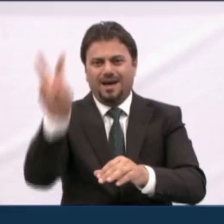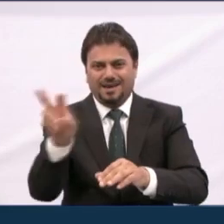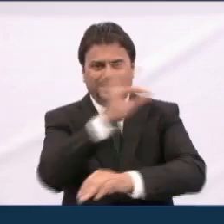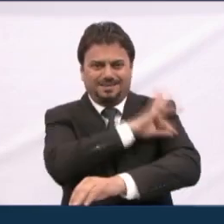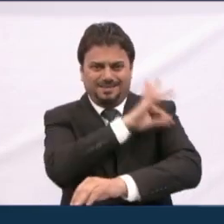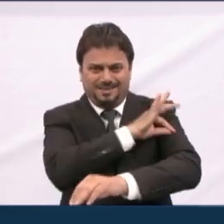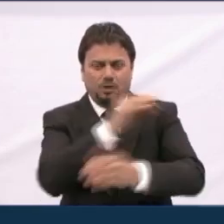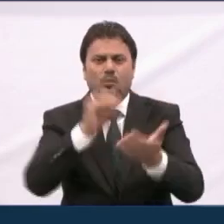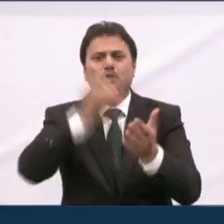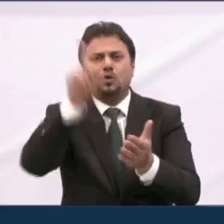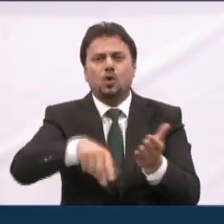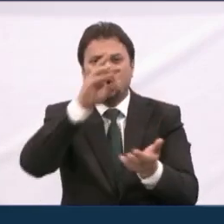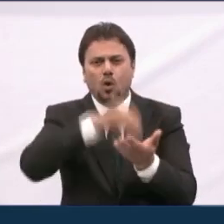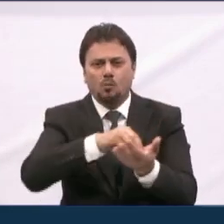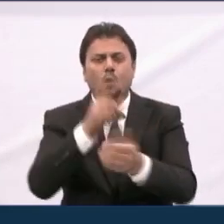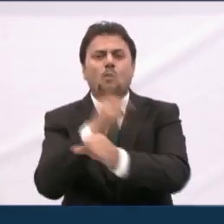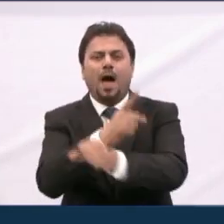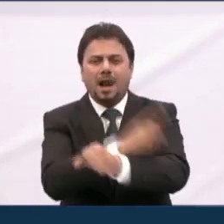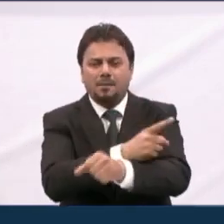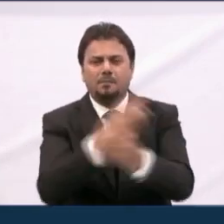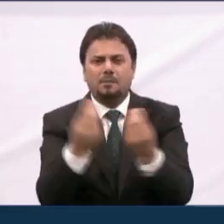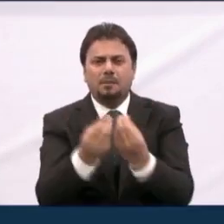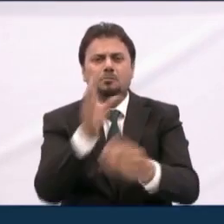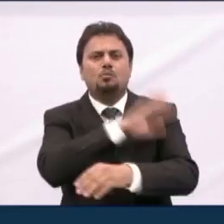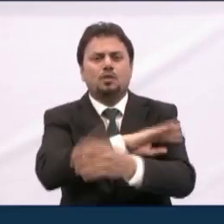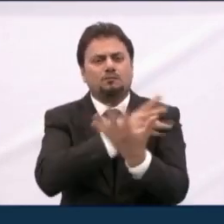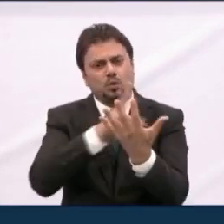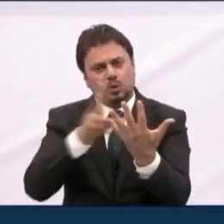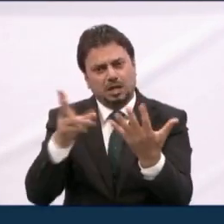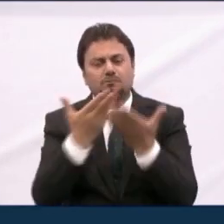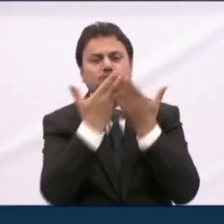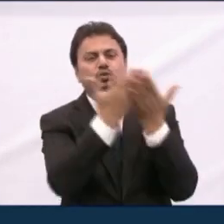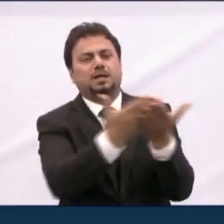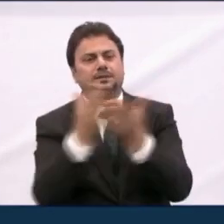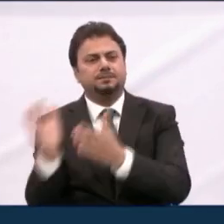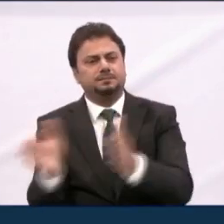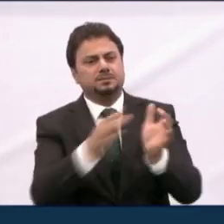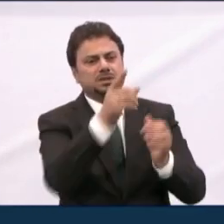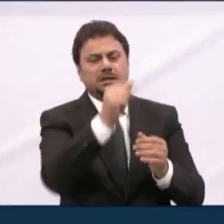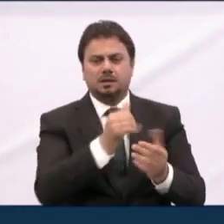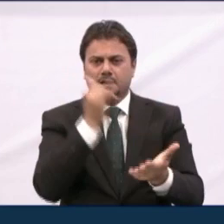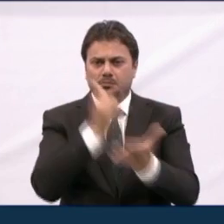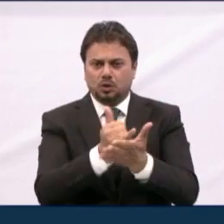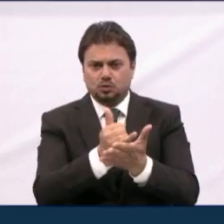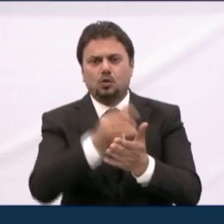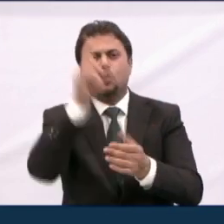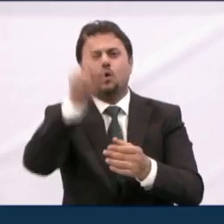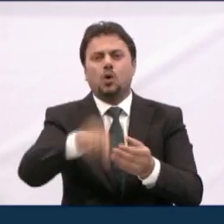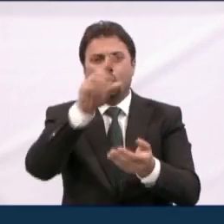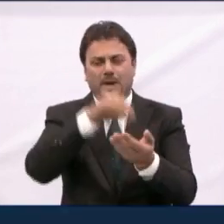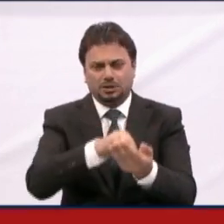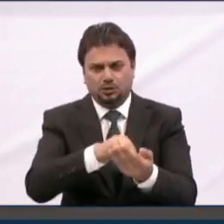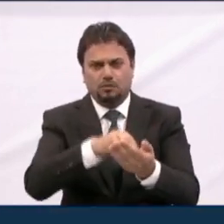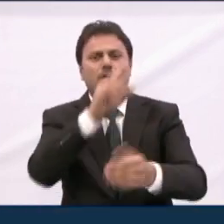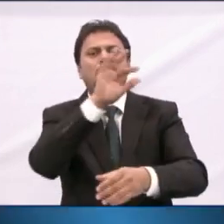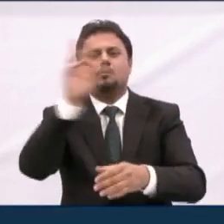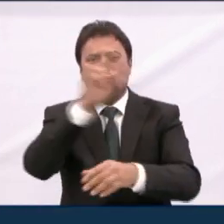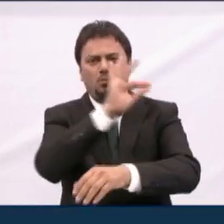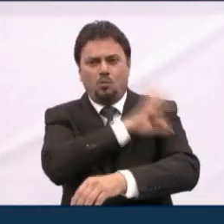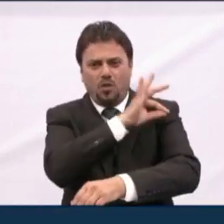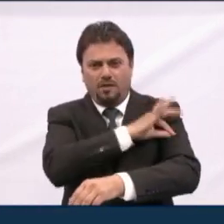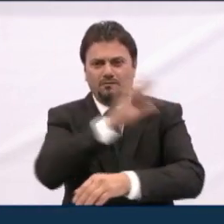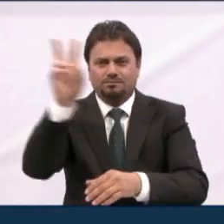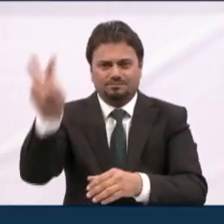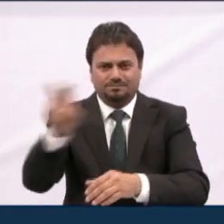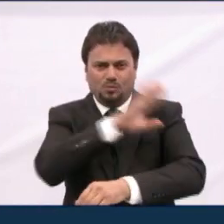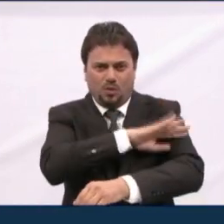والمحاضرين والإداريين أبنائنا من المحاضرين والعقود والأجراء وحملة الشهادات العليا في